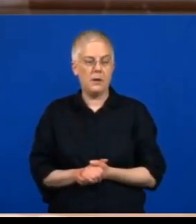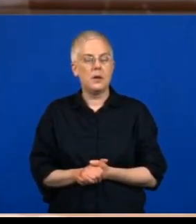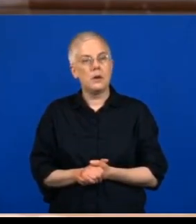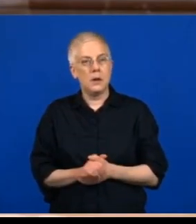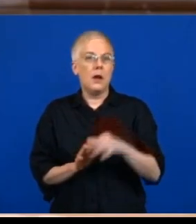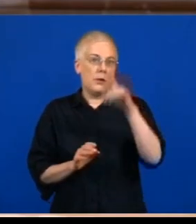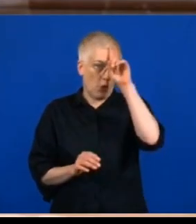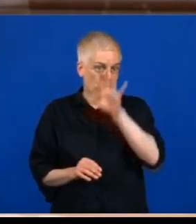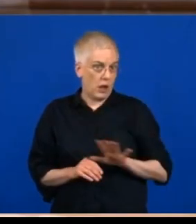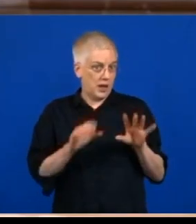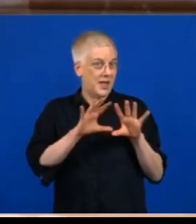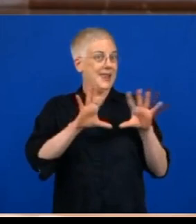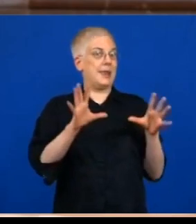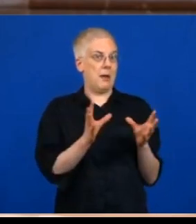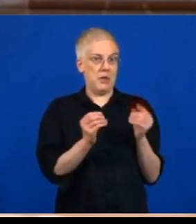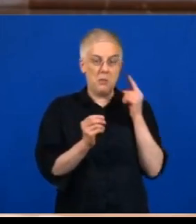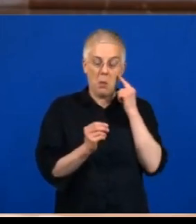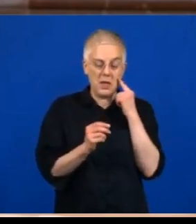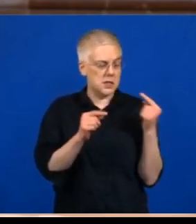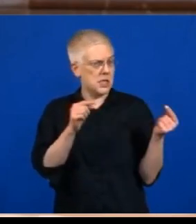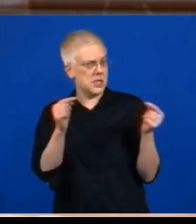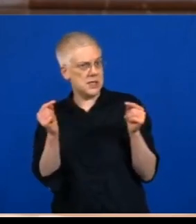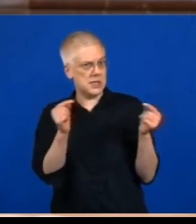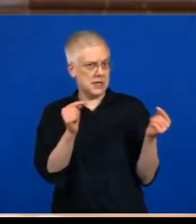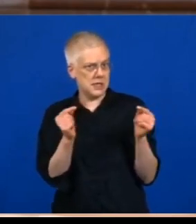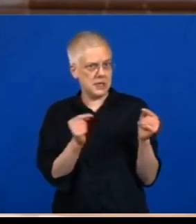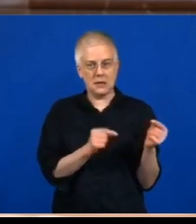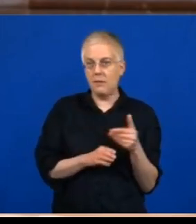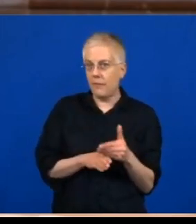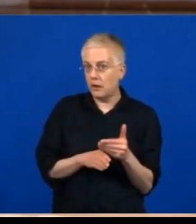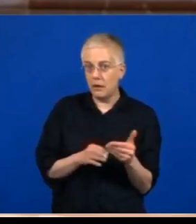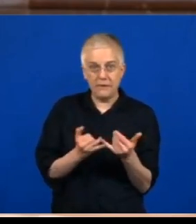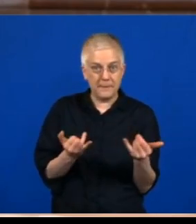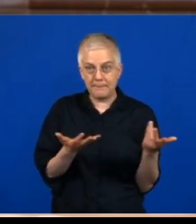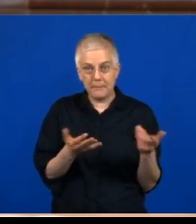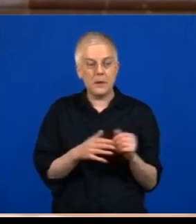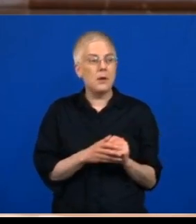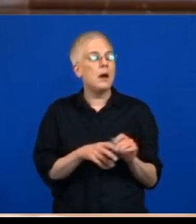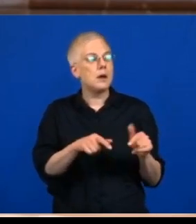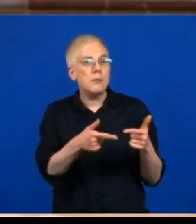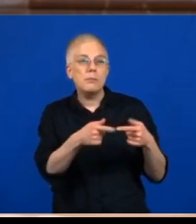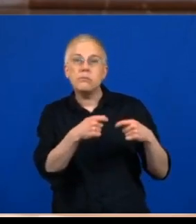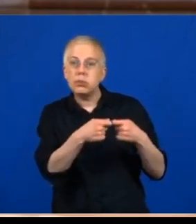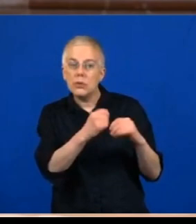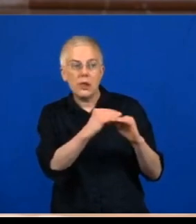Diskussion jetzt gibt, wie es so weitergehen soll. gibt Bundesländer, die auch